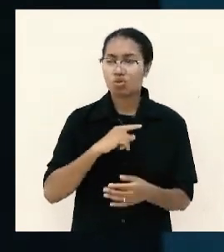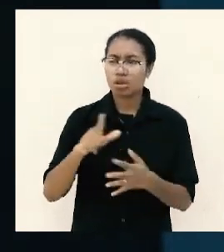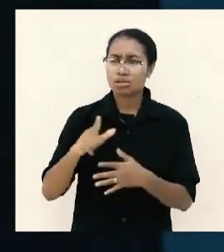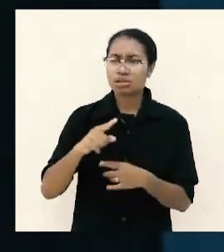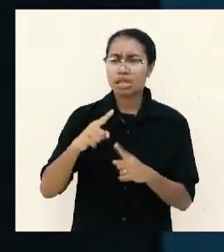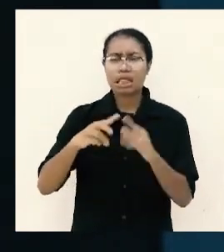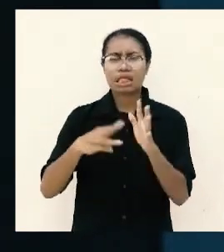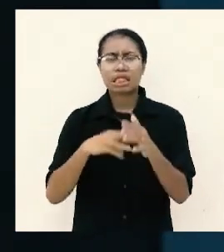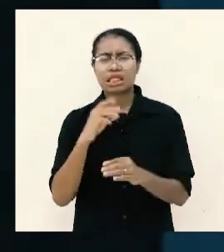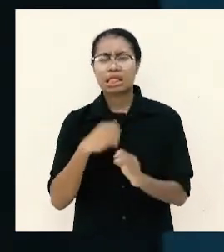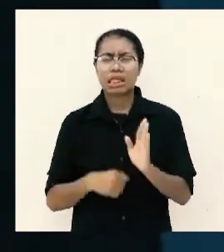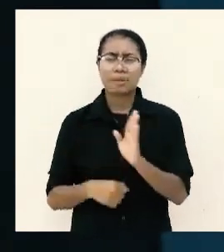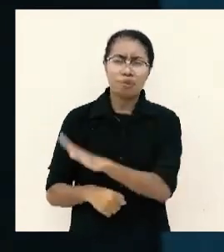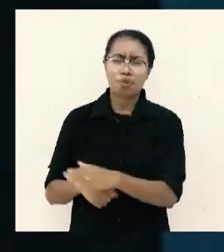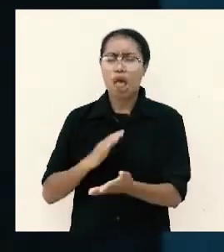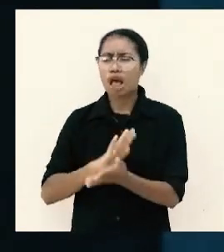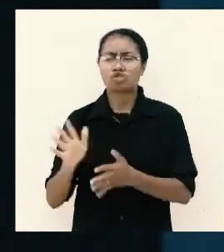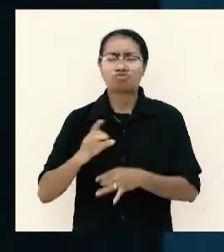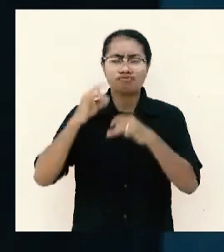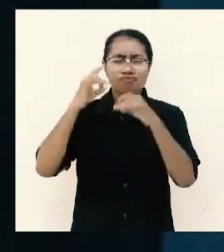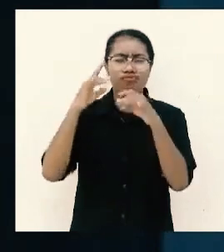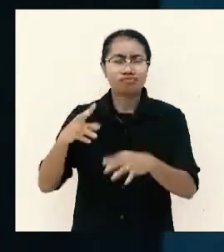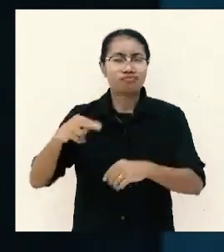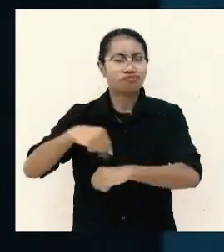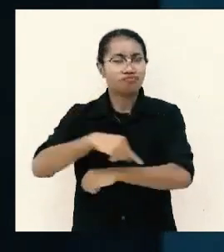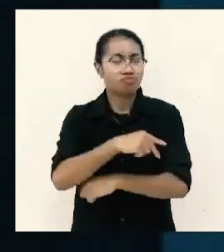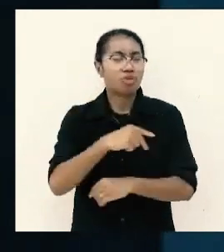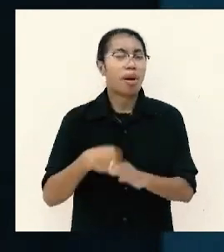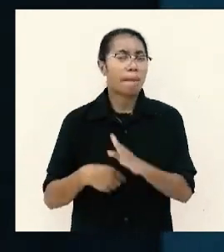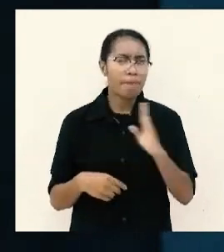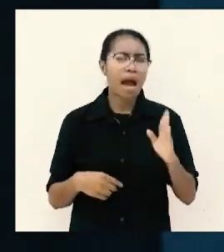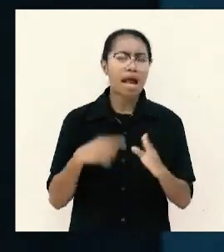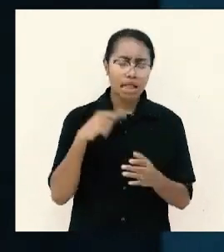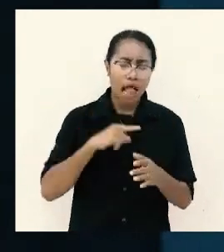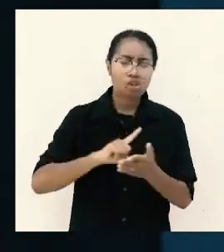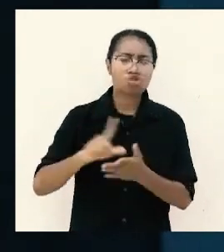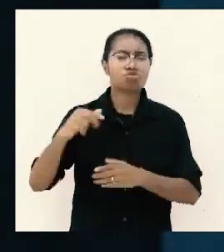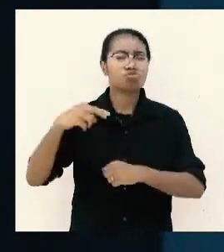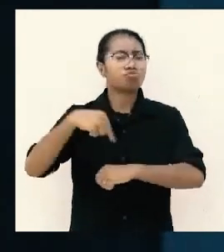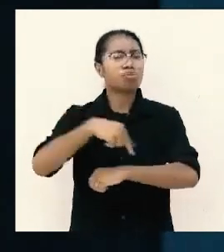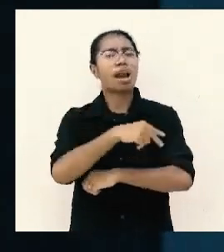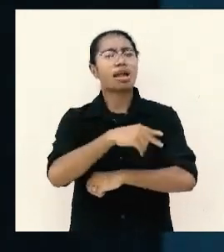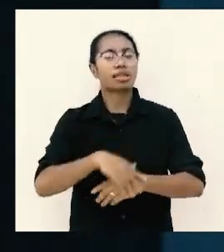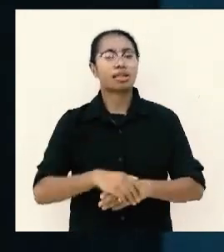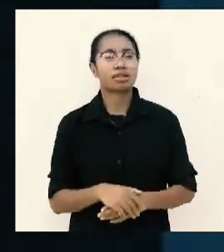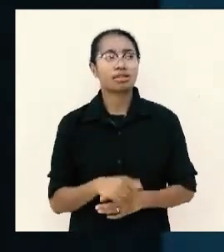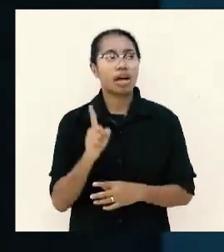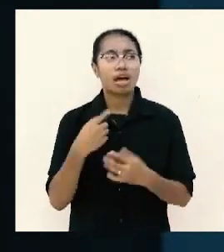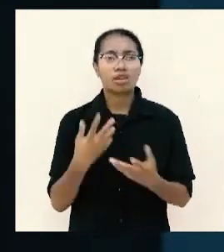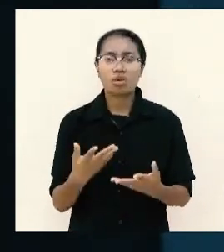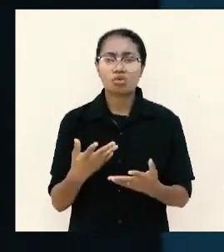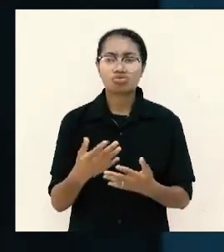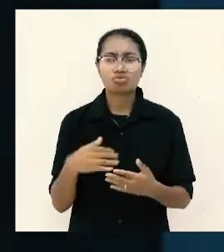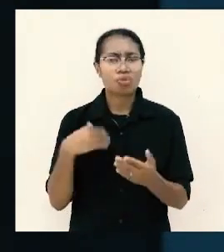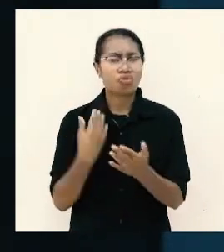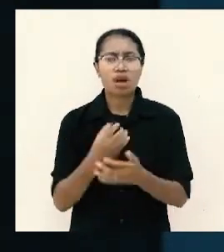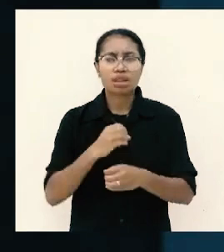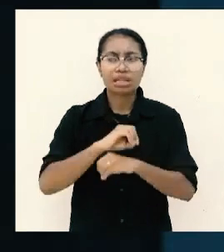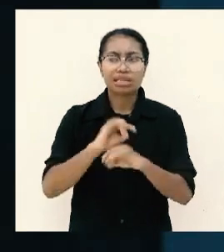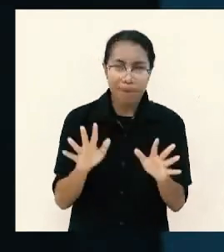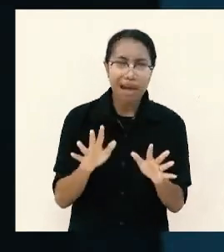timur barat lari ke barat Tuhan berkat lari ke baju merah belakang sana berkatnya ke sana